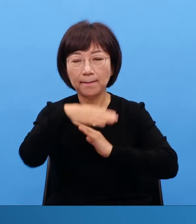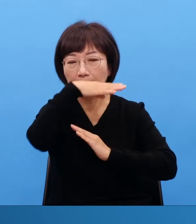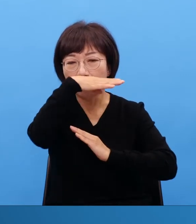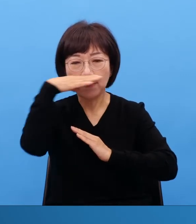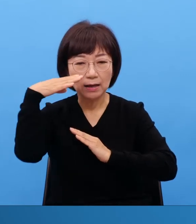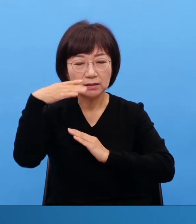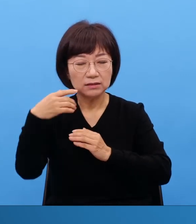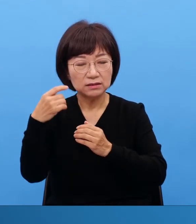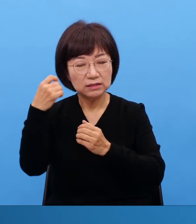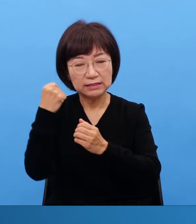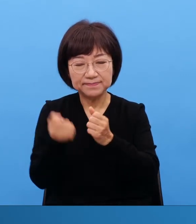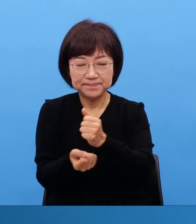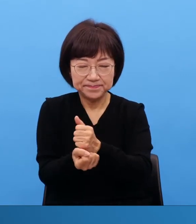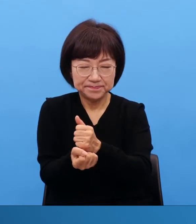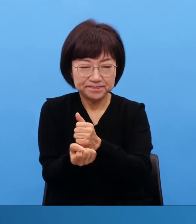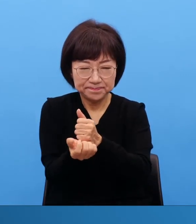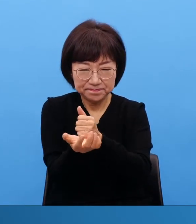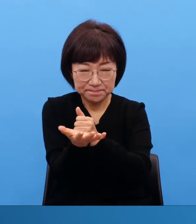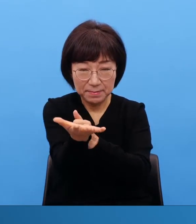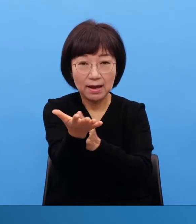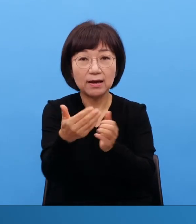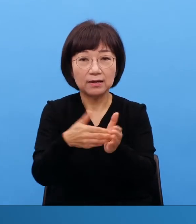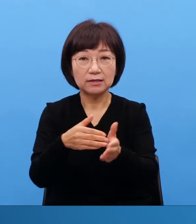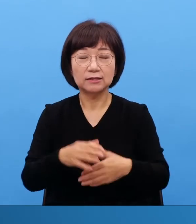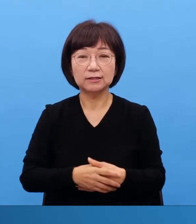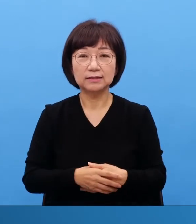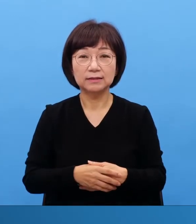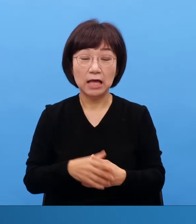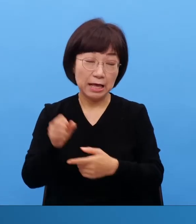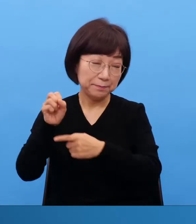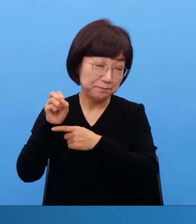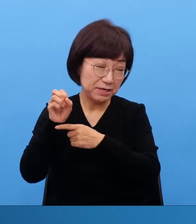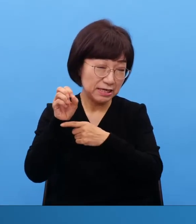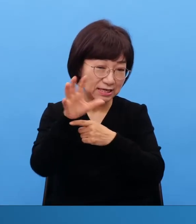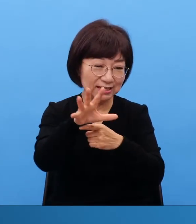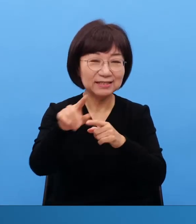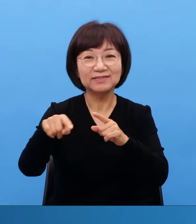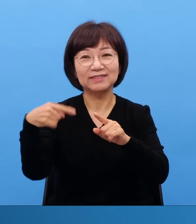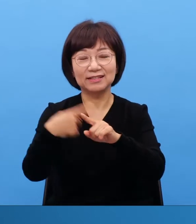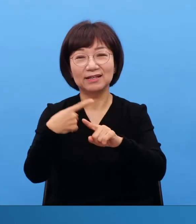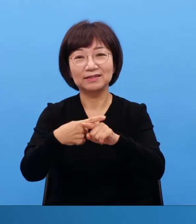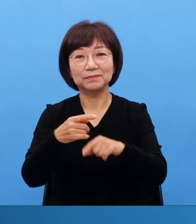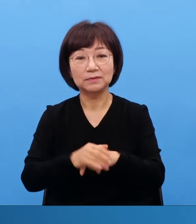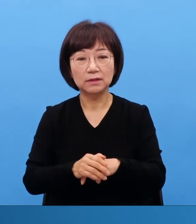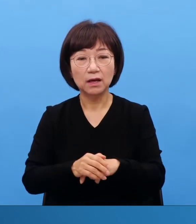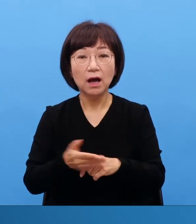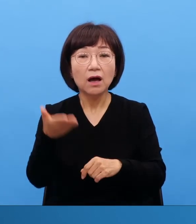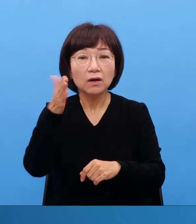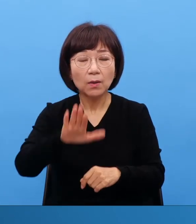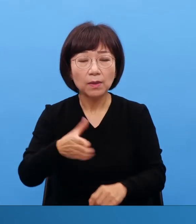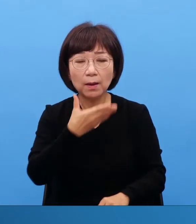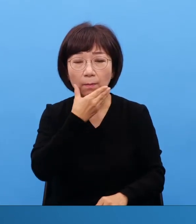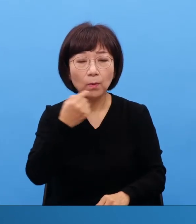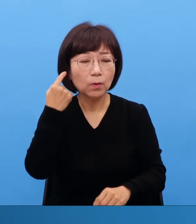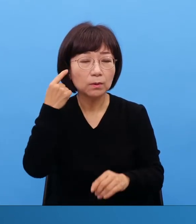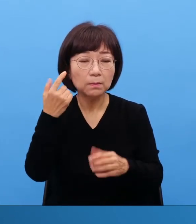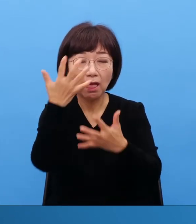쉽게만한 빛을 비춰준 겁니다 이 보고만은 없어지니까 또 똑같은 상황이네요